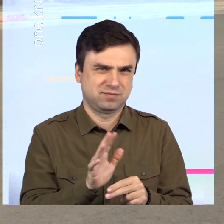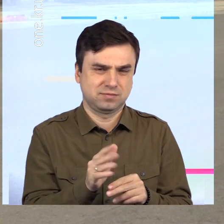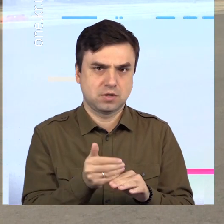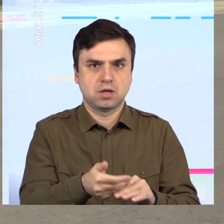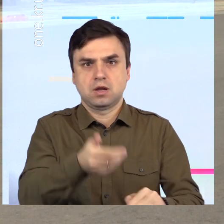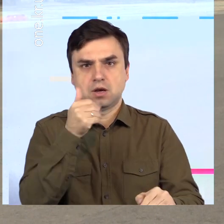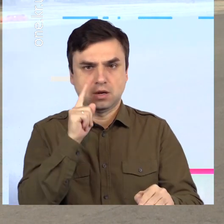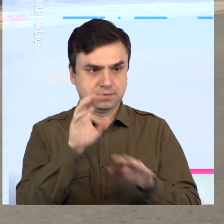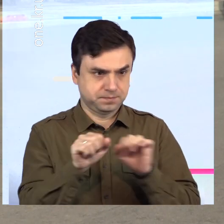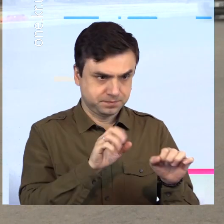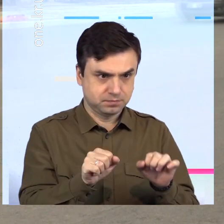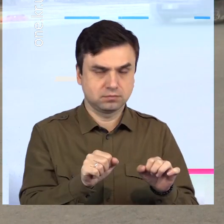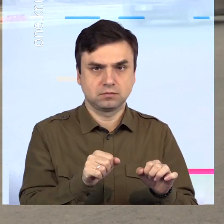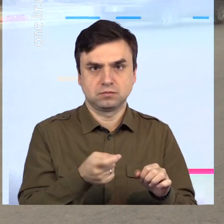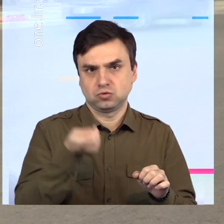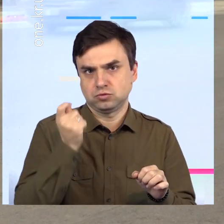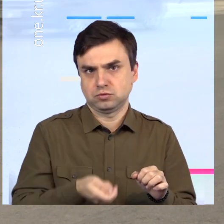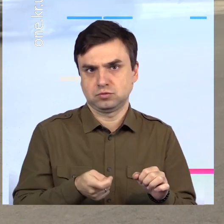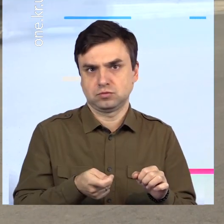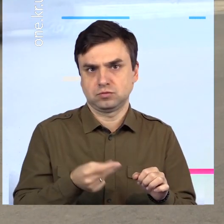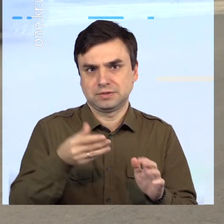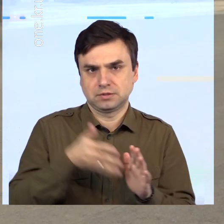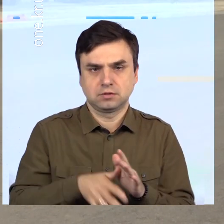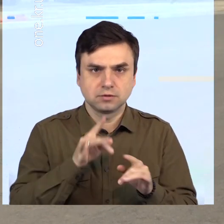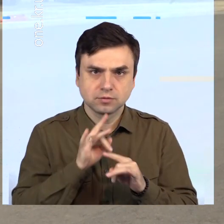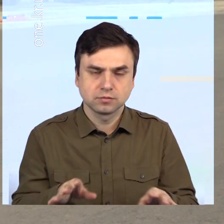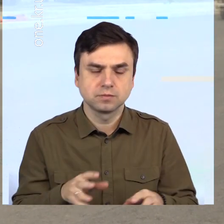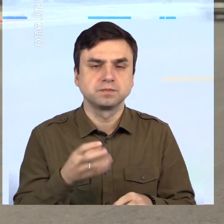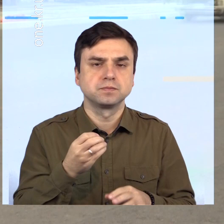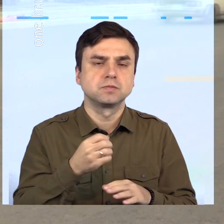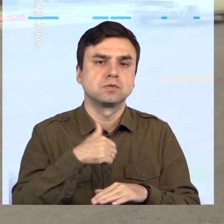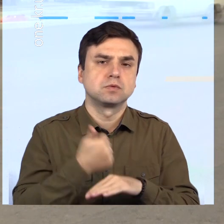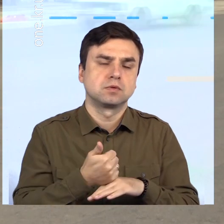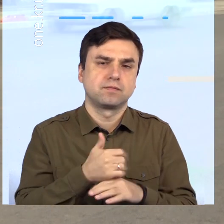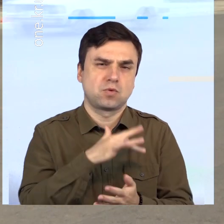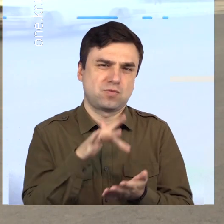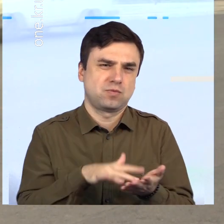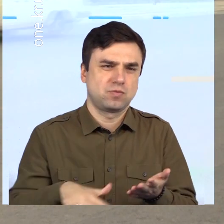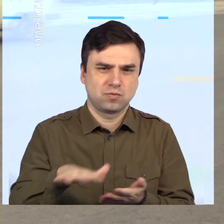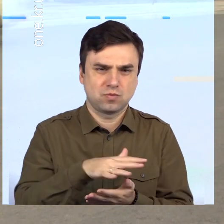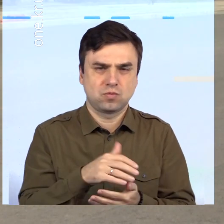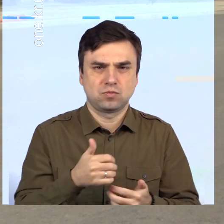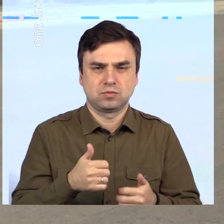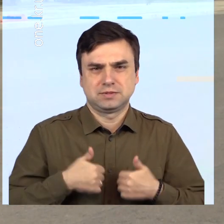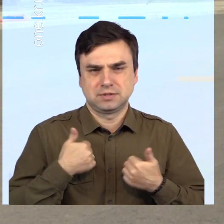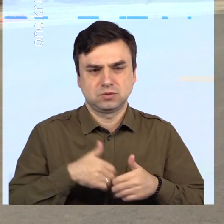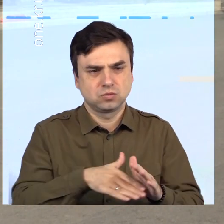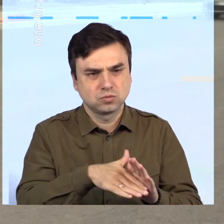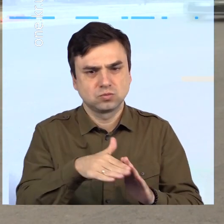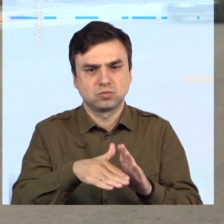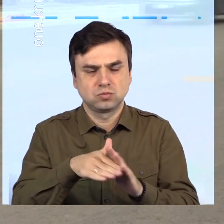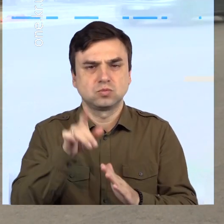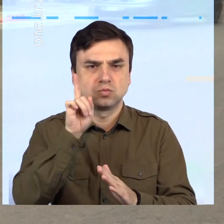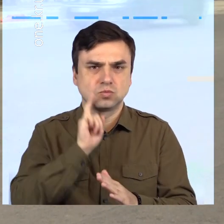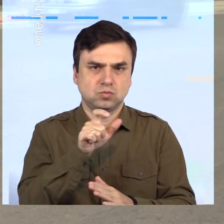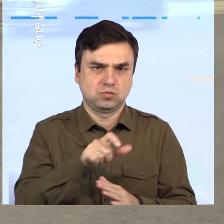дешевле, і це взагалі не требує ніяких затрат. А найголовніше, що місто робимо краще, доступній